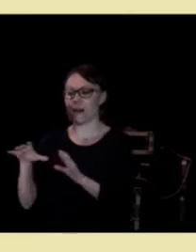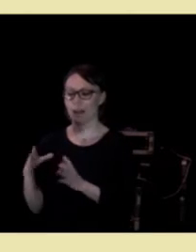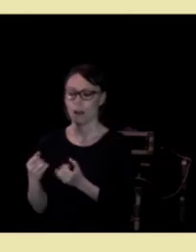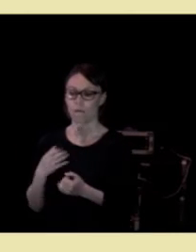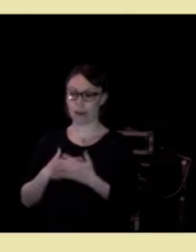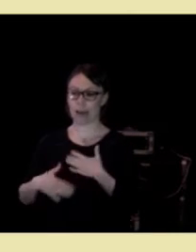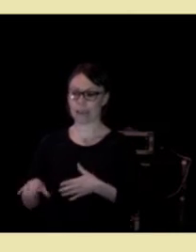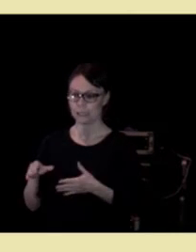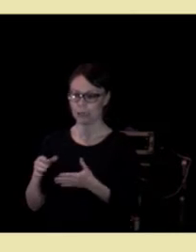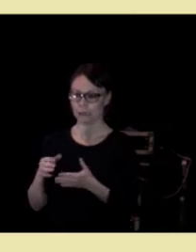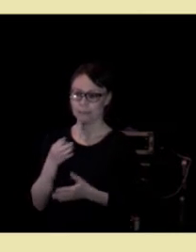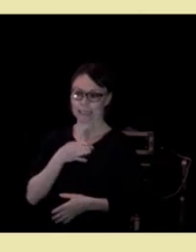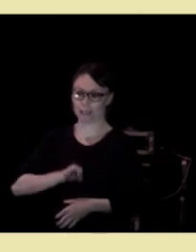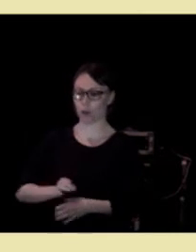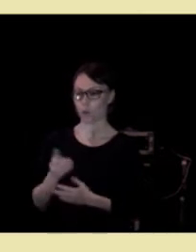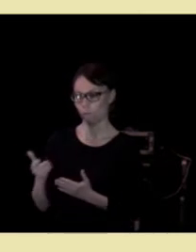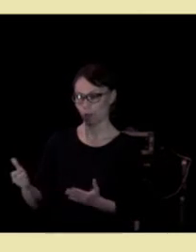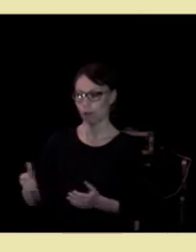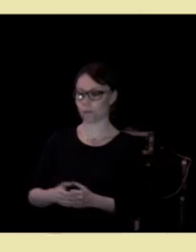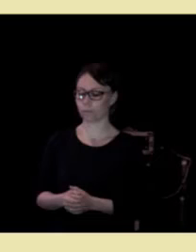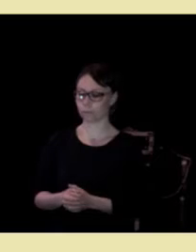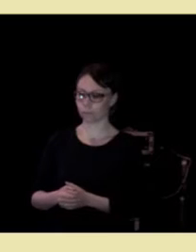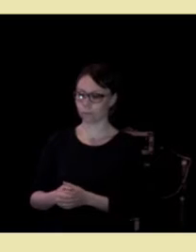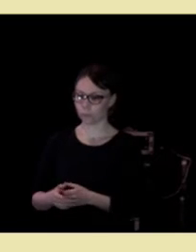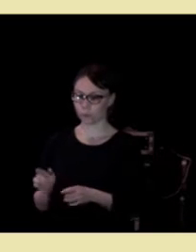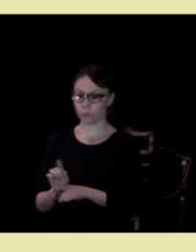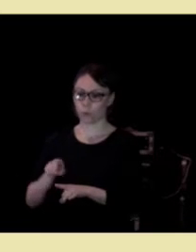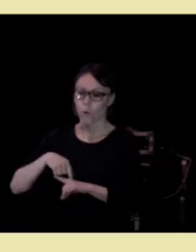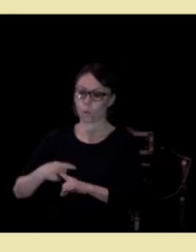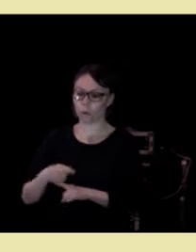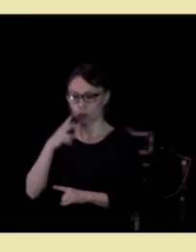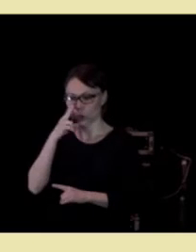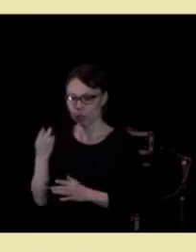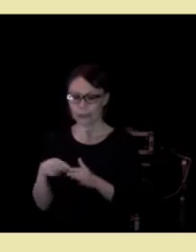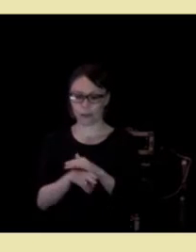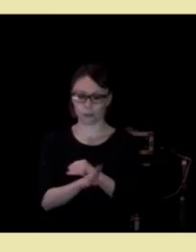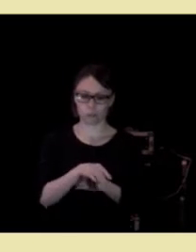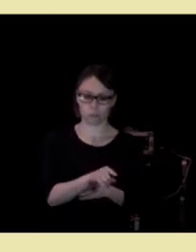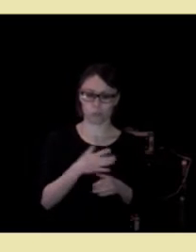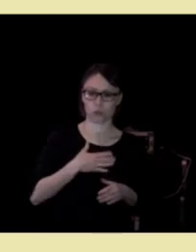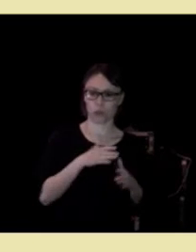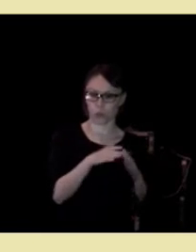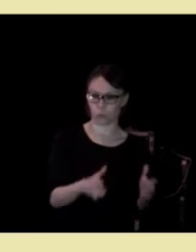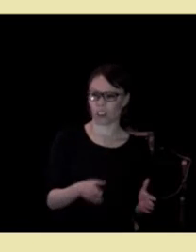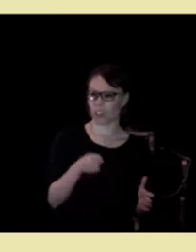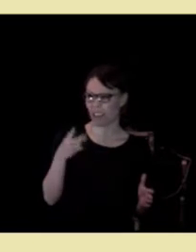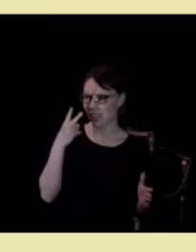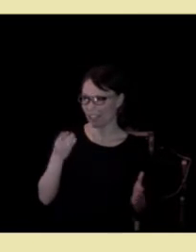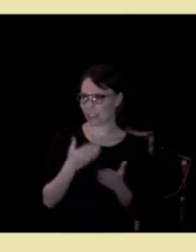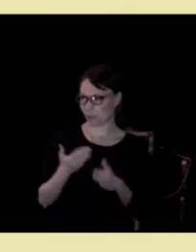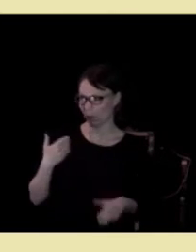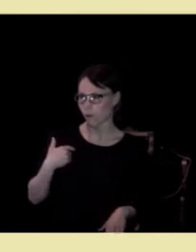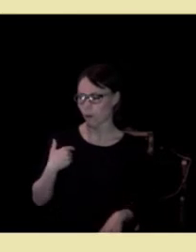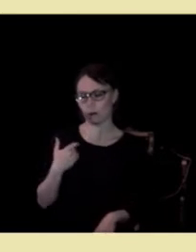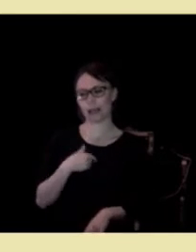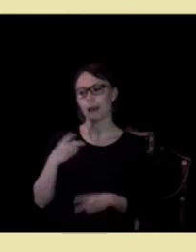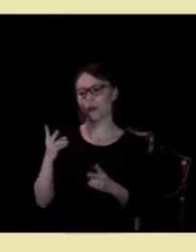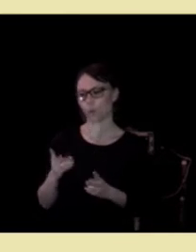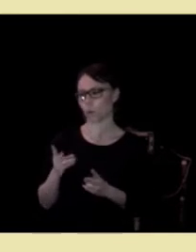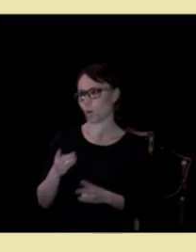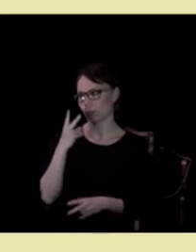helsetilstanden. Og en ny innleggelse på sykehus. Og dere har sett disse eksemplene, og det har jeg også.